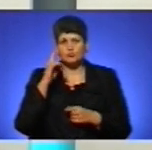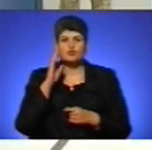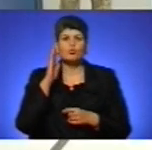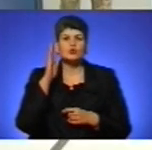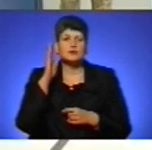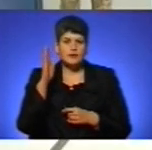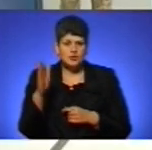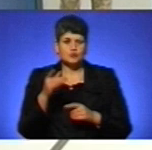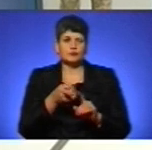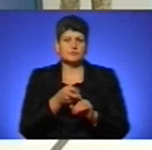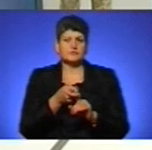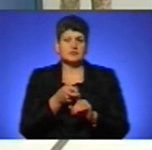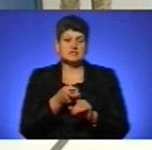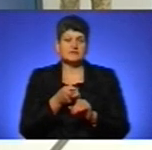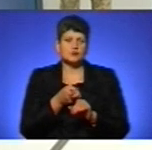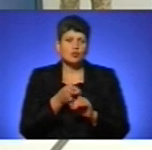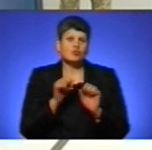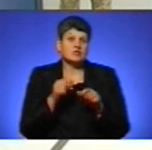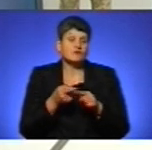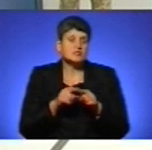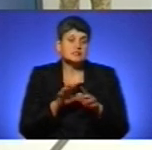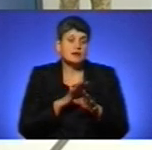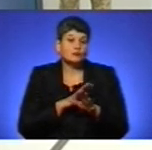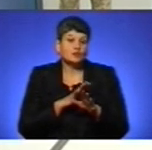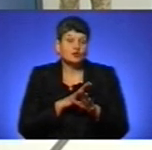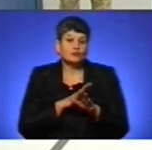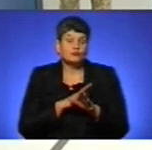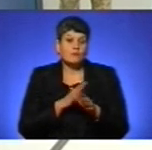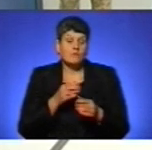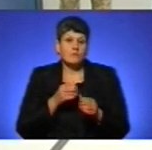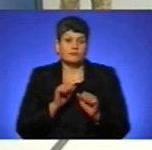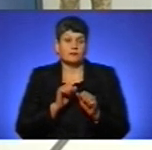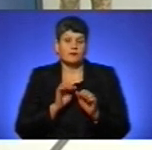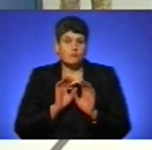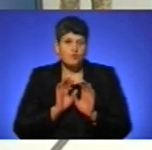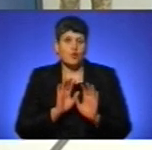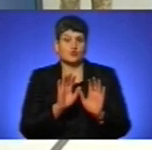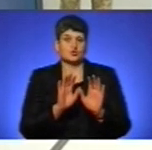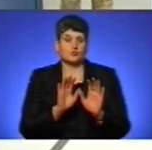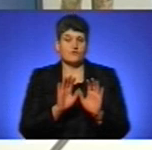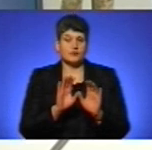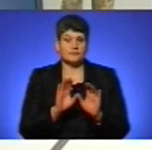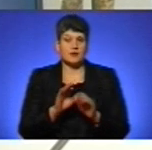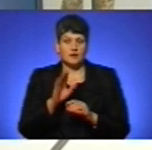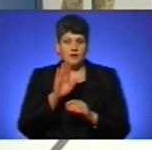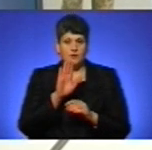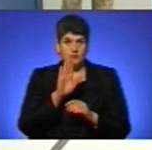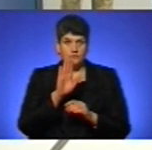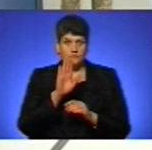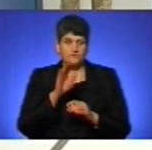зв'язку, може, це і був повштах, пряма агресія Російської Федерації, повштах до